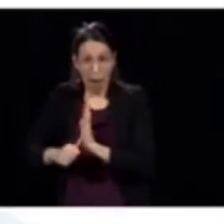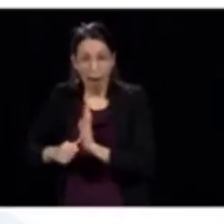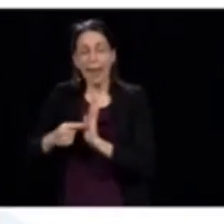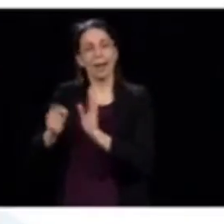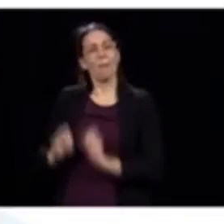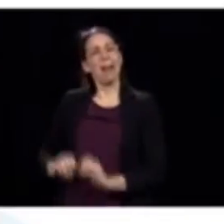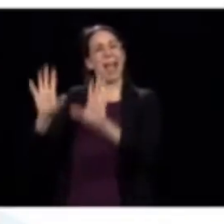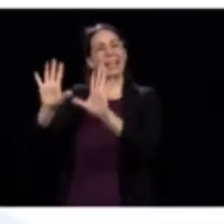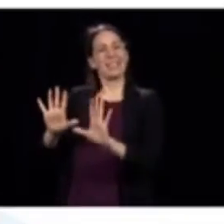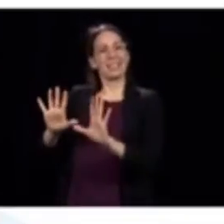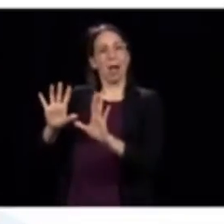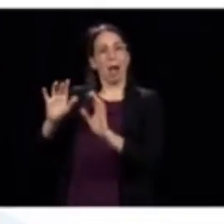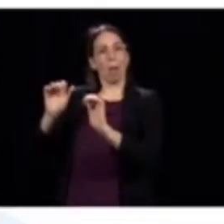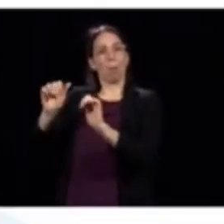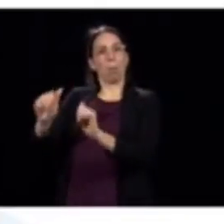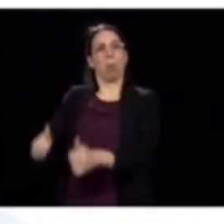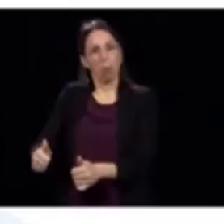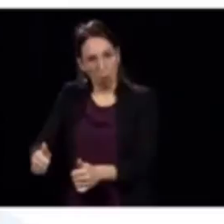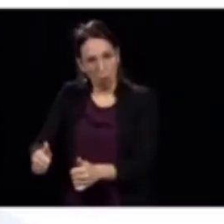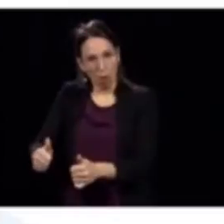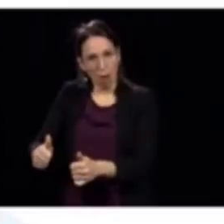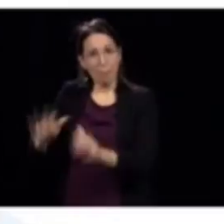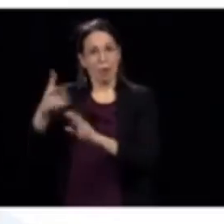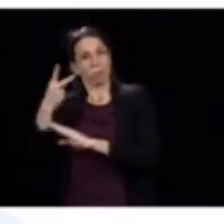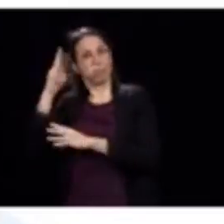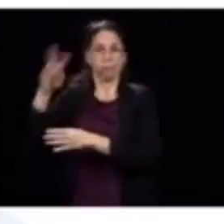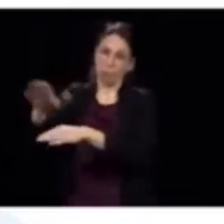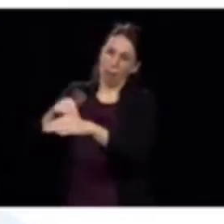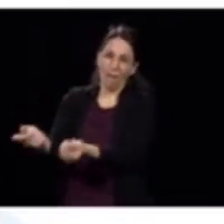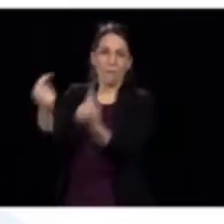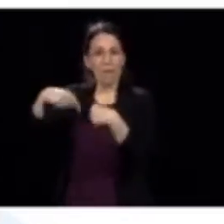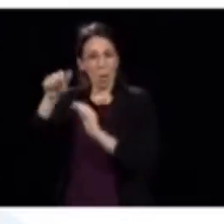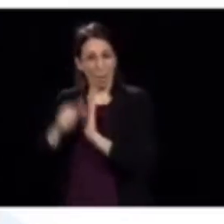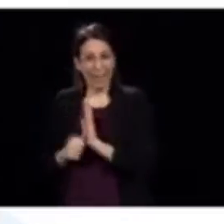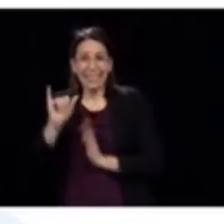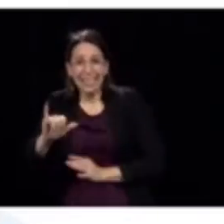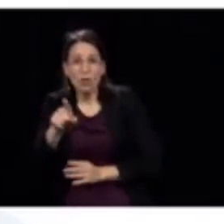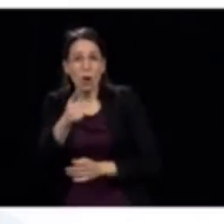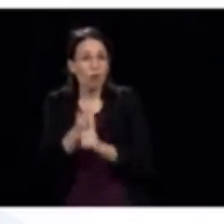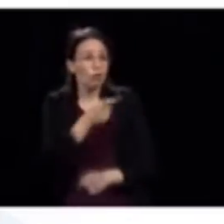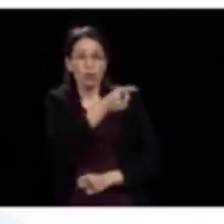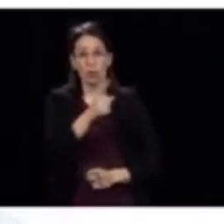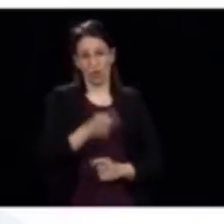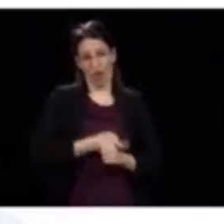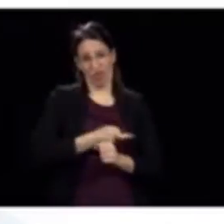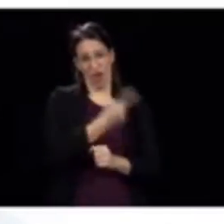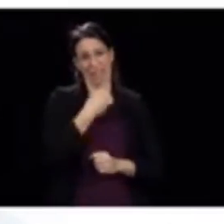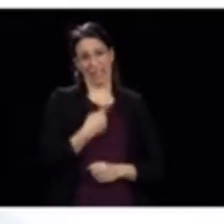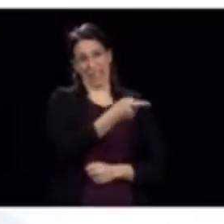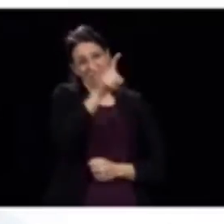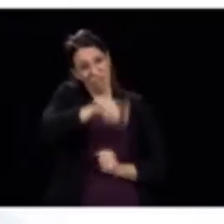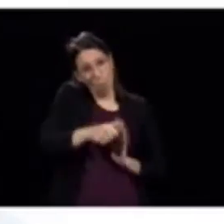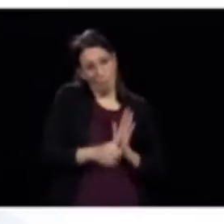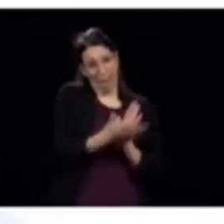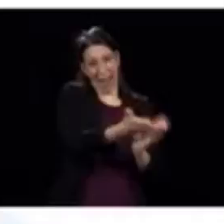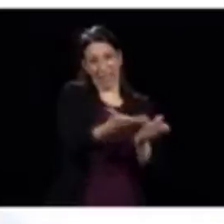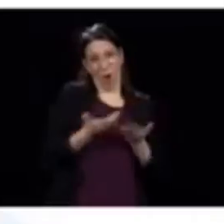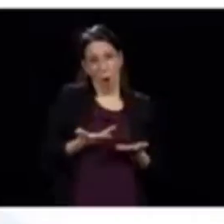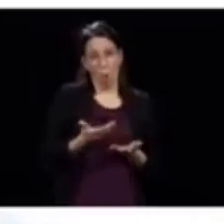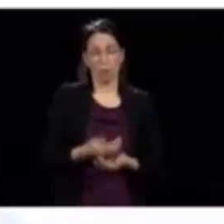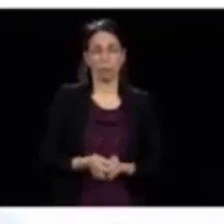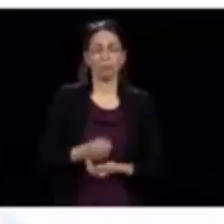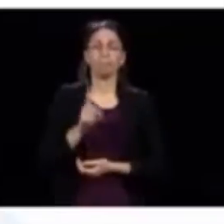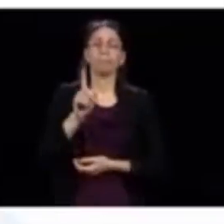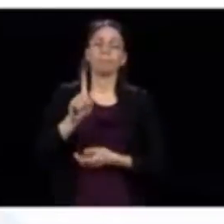devenir plus graves pour ensuite les opérer? Parce que moi, les médecins me disent ça, que c'est arrivé. Bien, on aimerait le savoir,